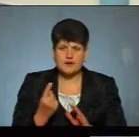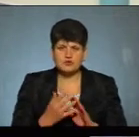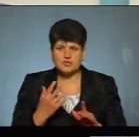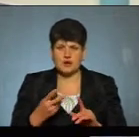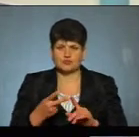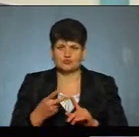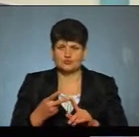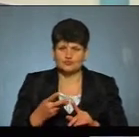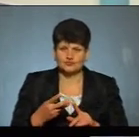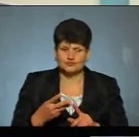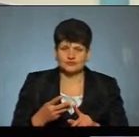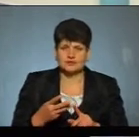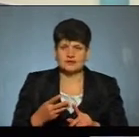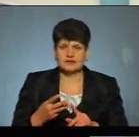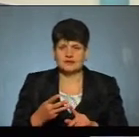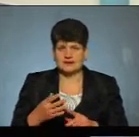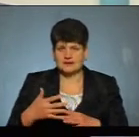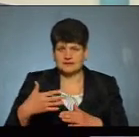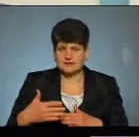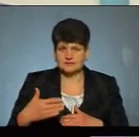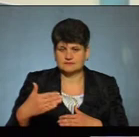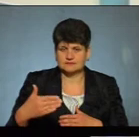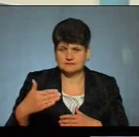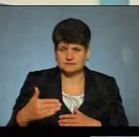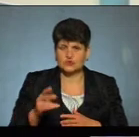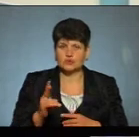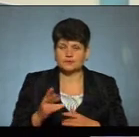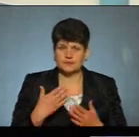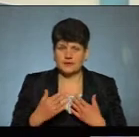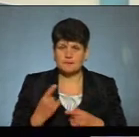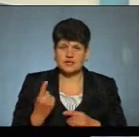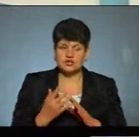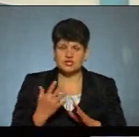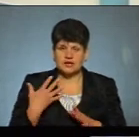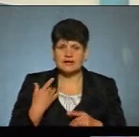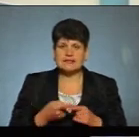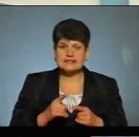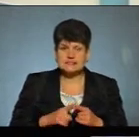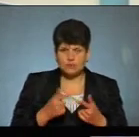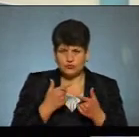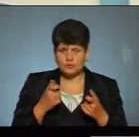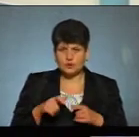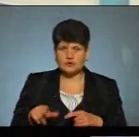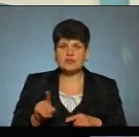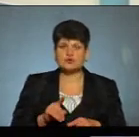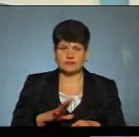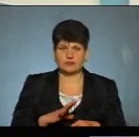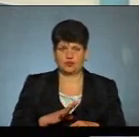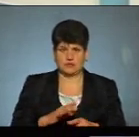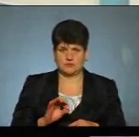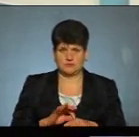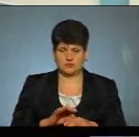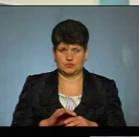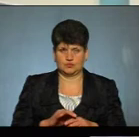другу чергу, навіть доходимо вже деколи до третєї черги, першу чергу це є повідомлення цих людей про те, що вони контактували з хворими